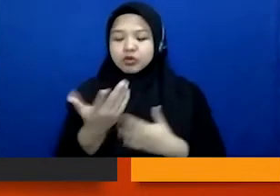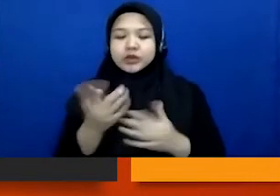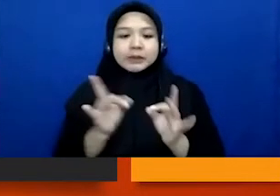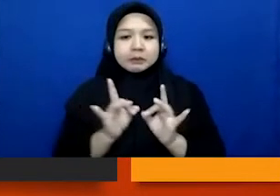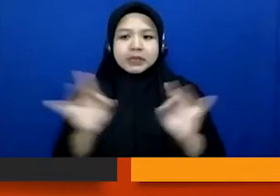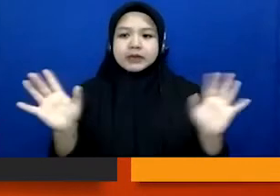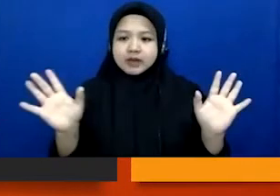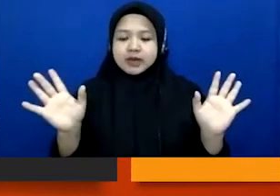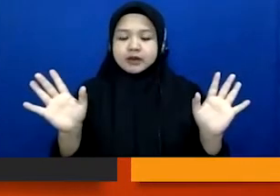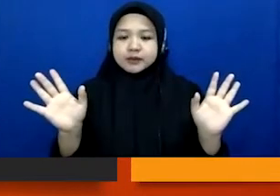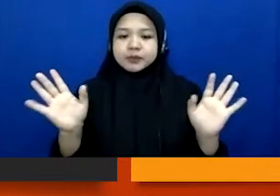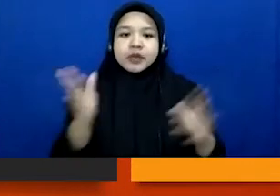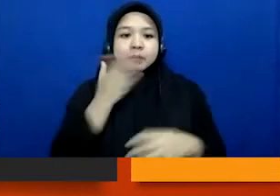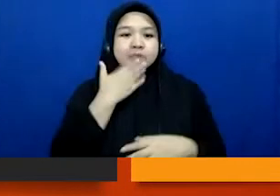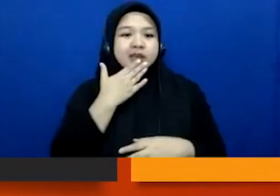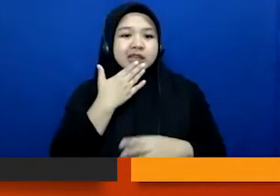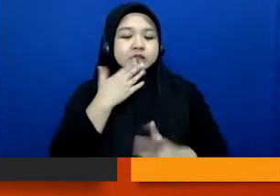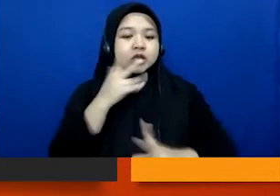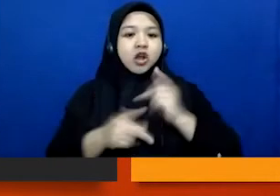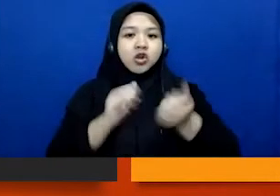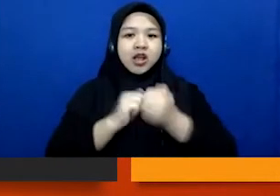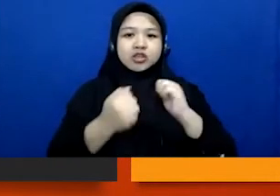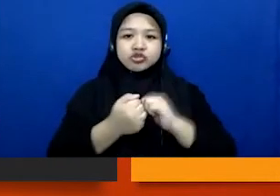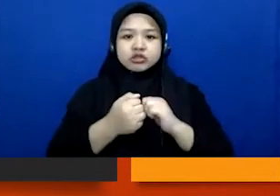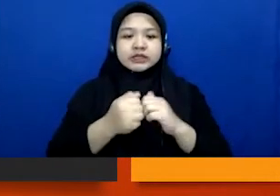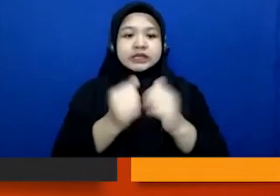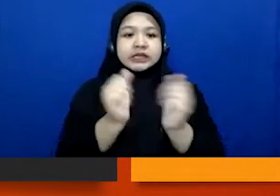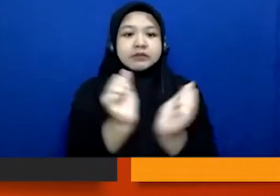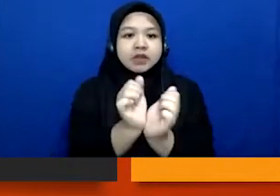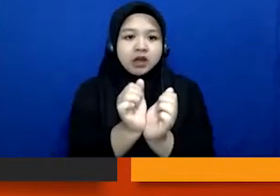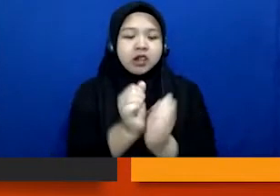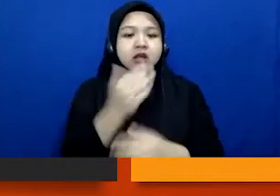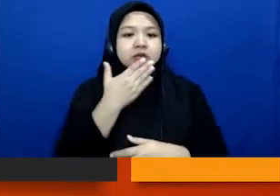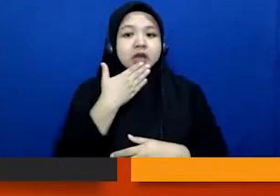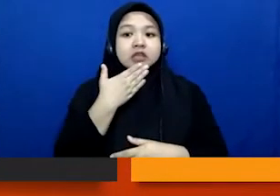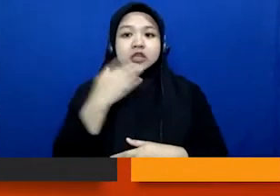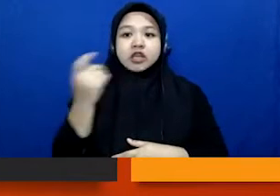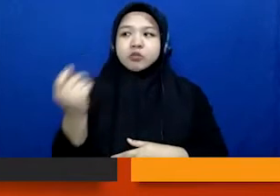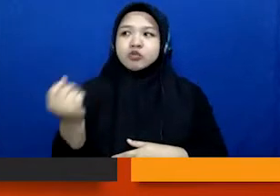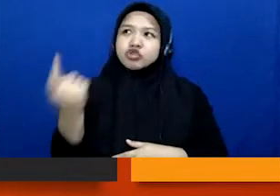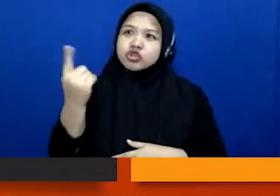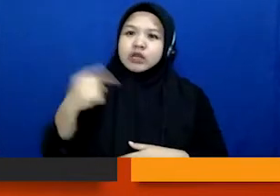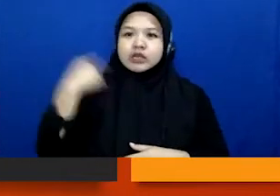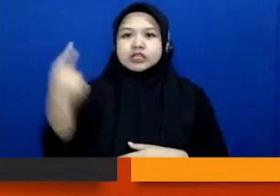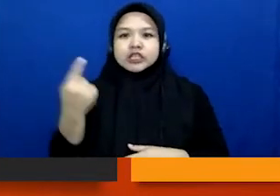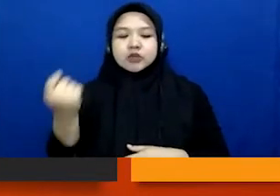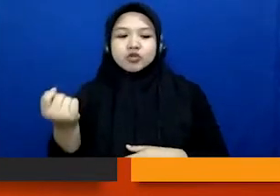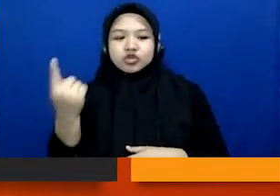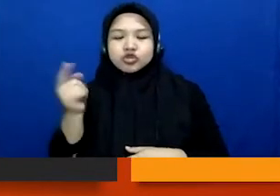teman-teman. Biasanya kalau kasus kriminal, biasanya kan yang muncul, biasanya sering muncul adalah